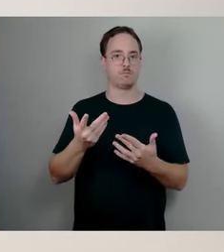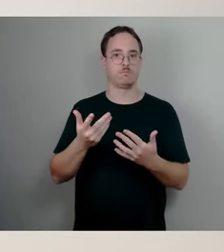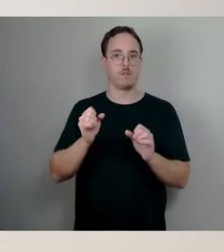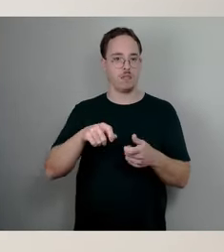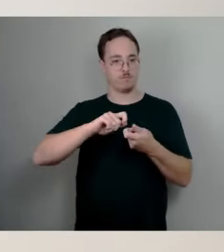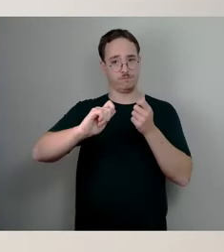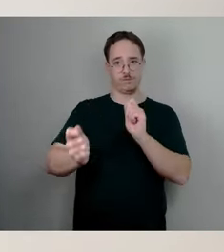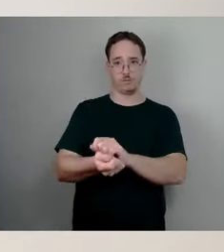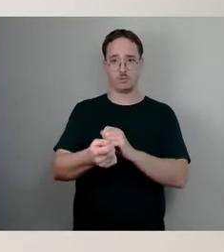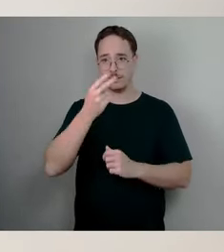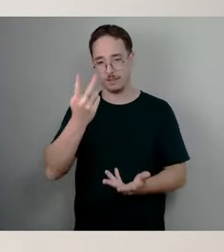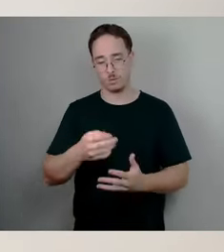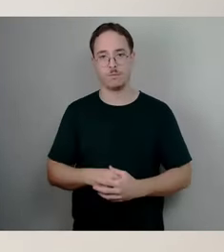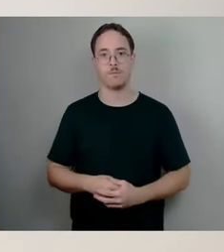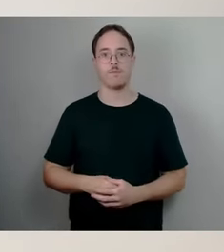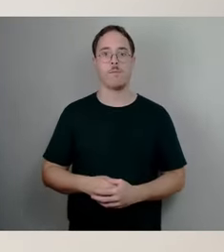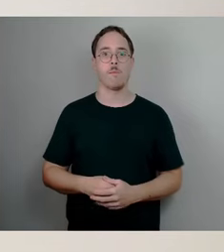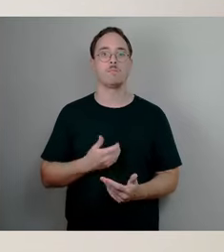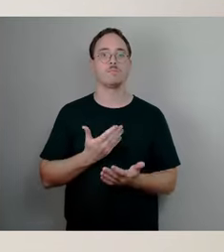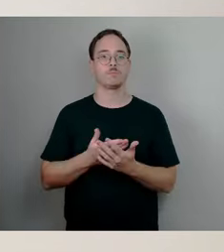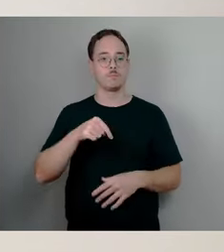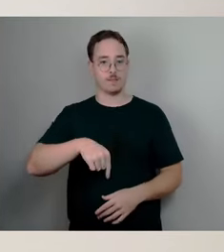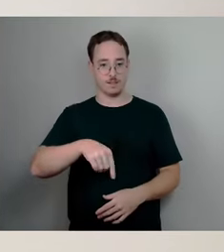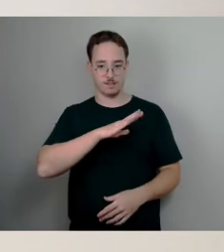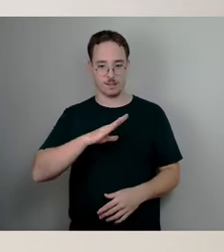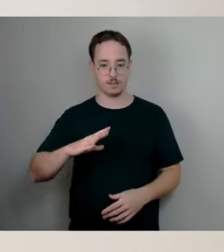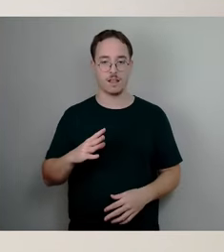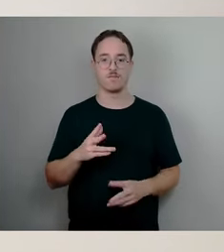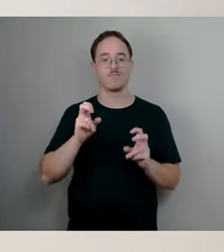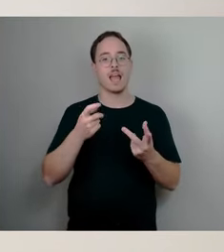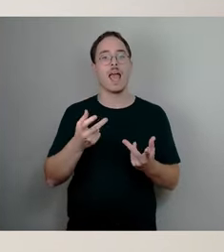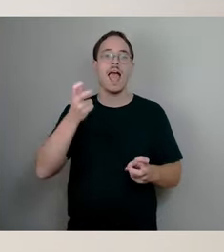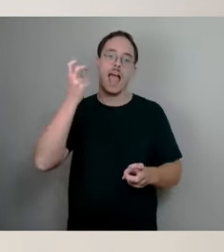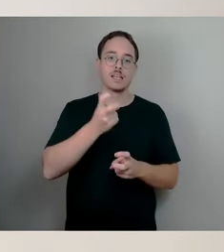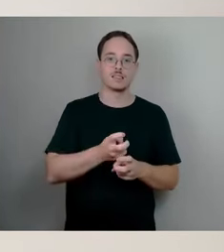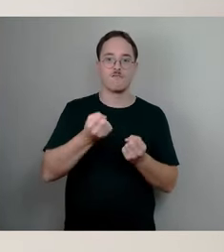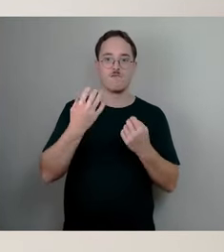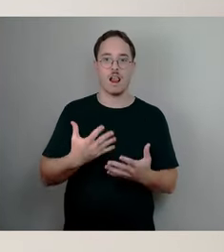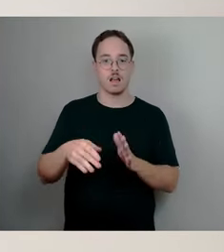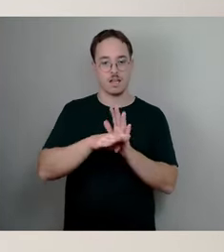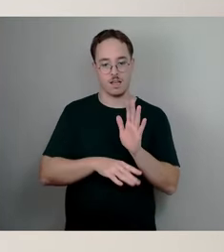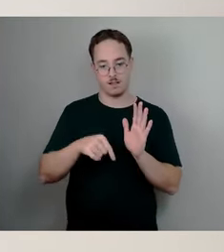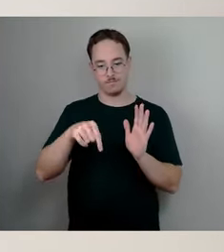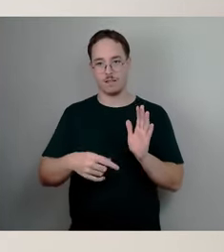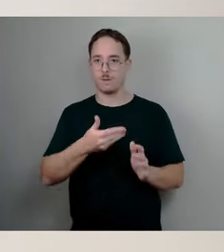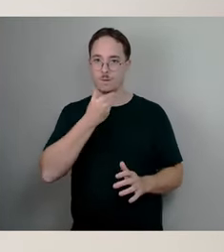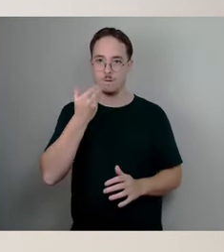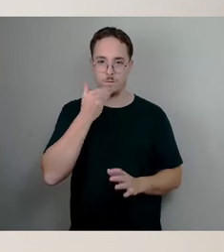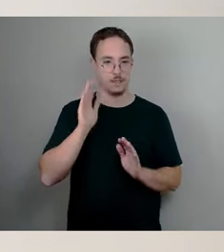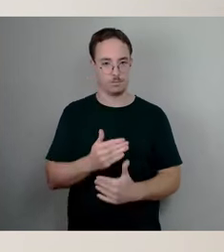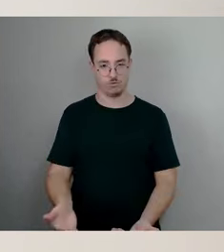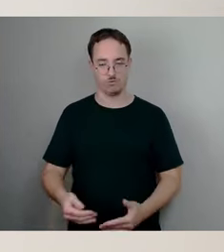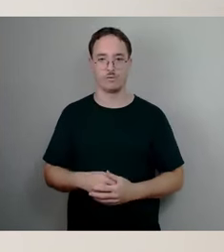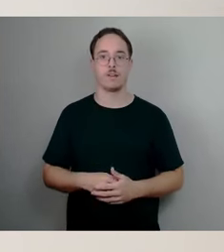Härtefallregelung wie in anderen Bundesländern haben wir in Sachsen gesetzlich nicht festgelegt. Und trotzdem haben wir in der Elternbeitragssatzung in